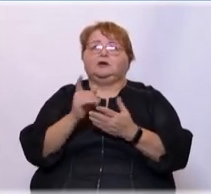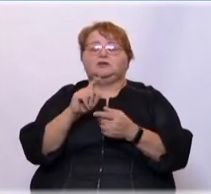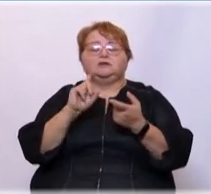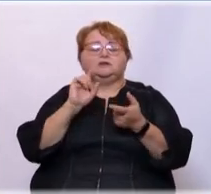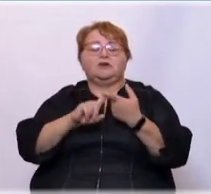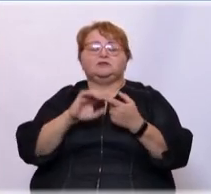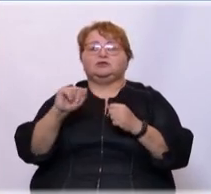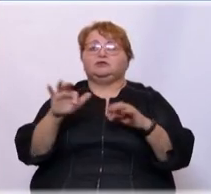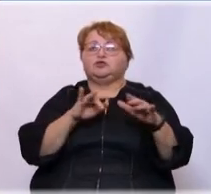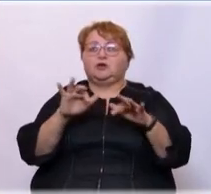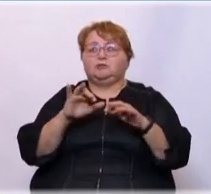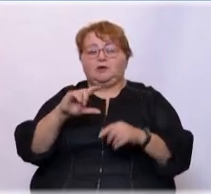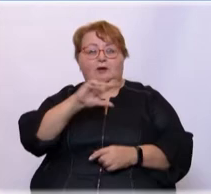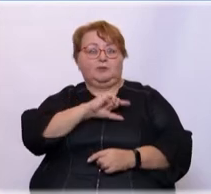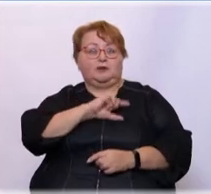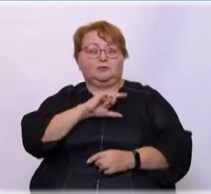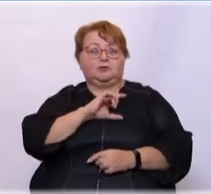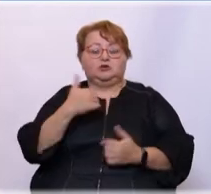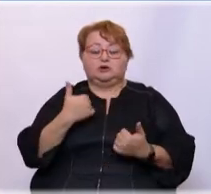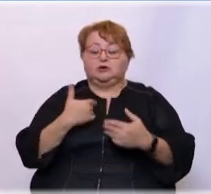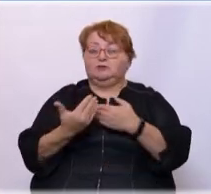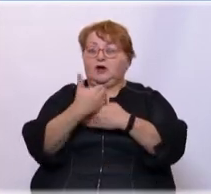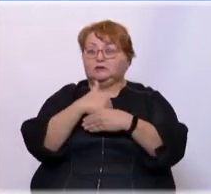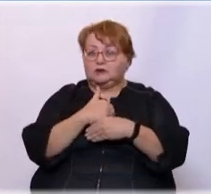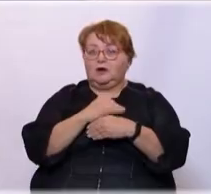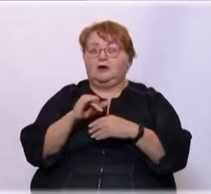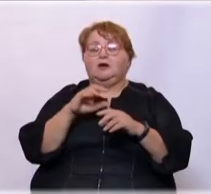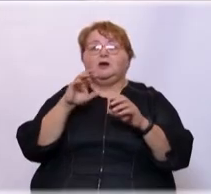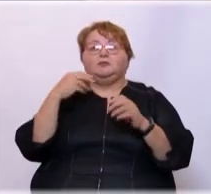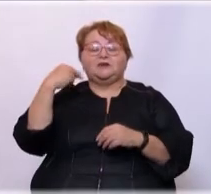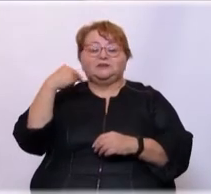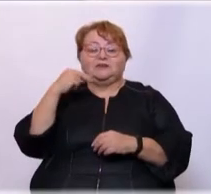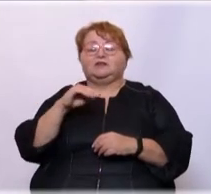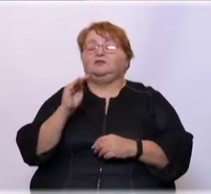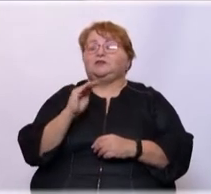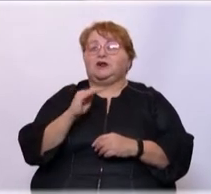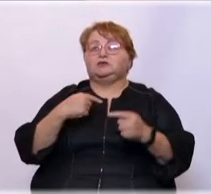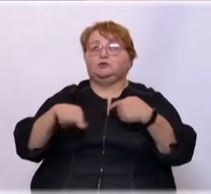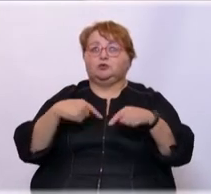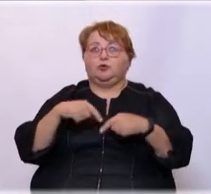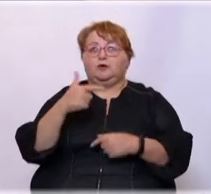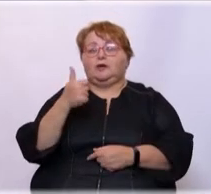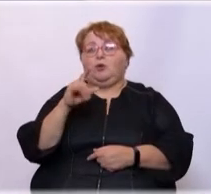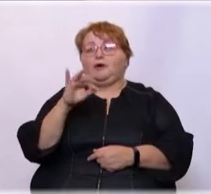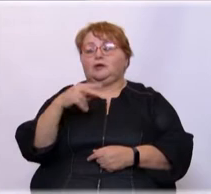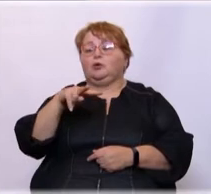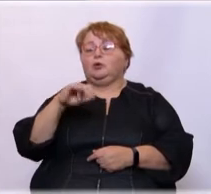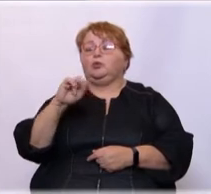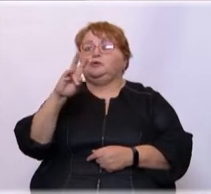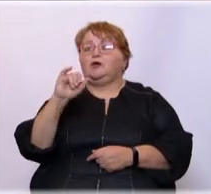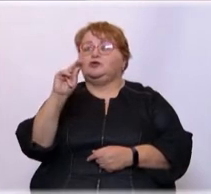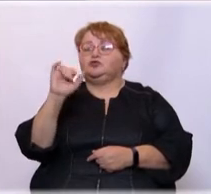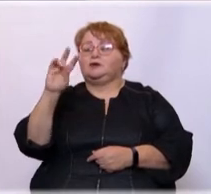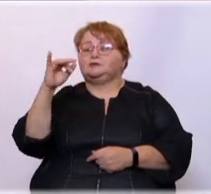Абилимпикс. Прямо сейчас у нас в гостях президент Федерации футбола инвалидов России Георгий Луначарский. Георгий Сергеевич,